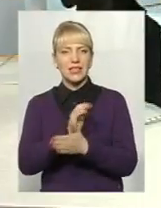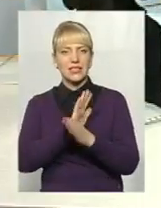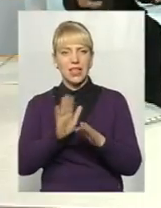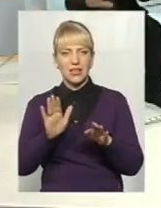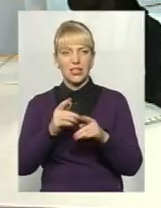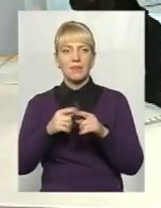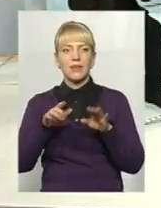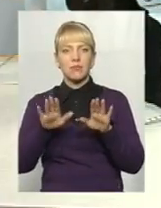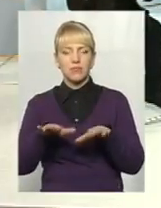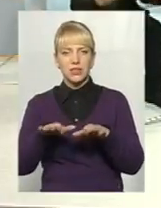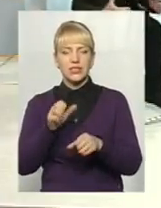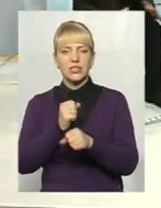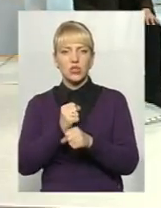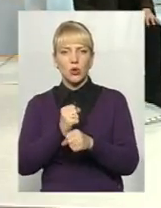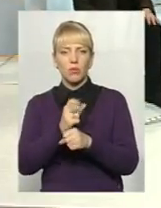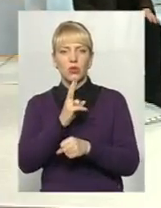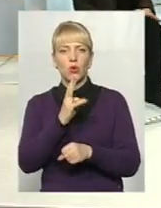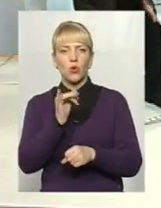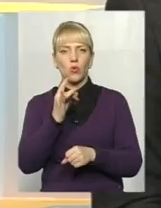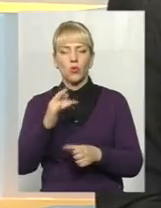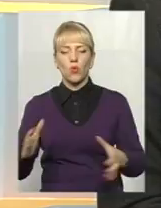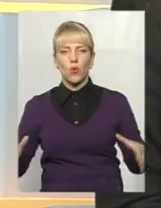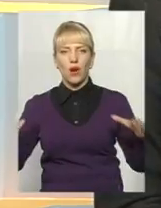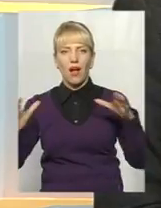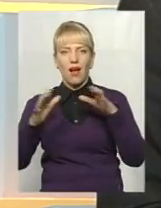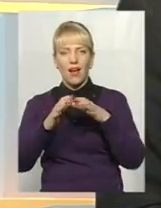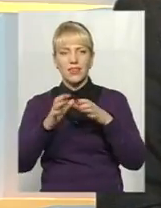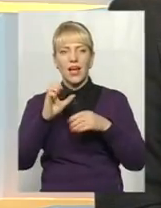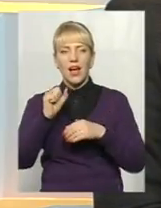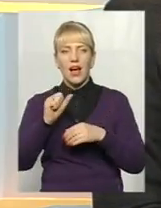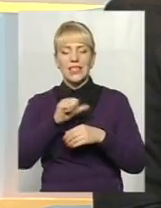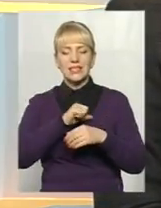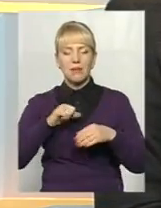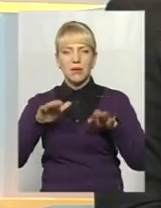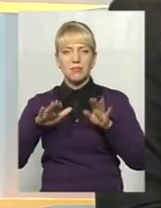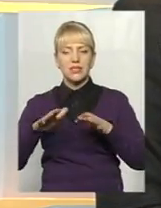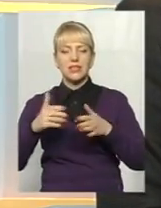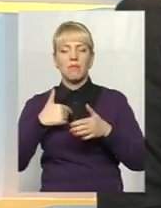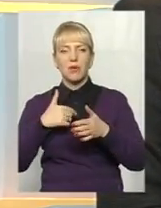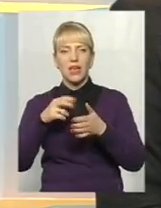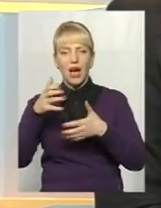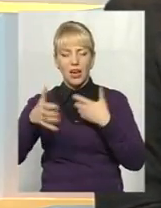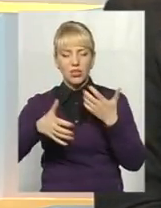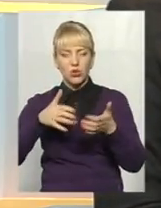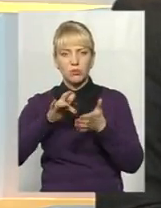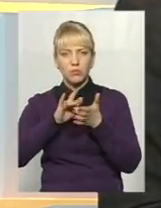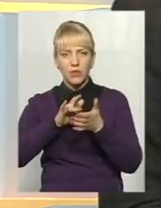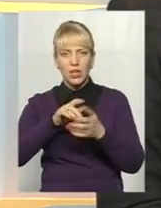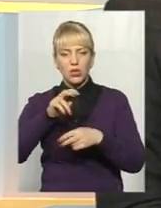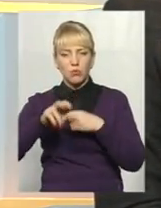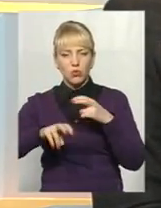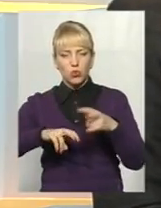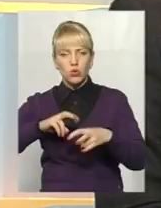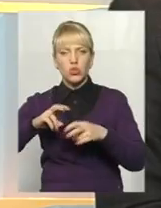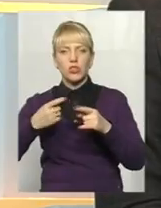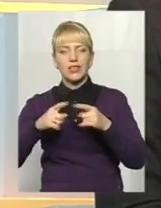зроблено курган як місце, а саме місце ми проводимо архивічні експедиції, ми проводимо пошук, але на сьогодні